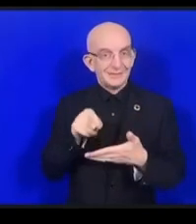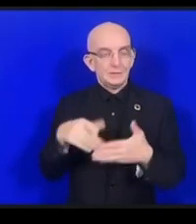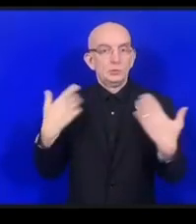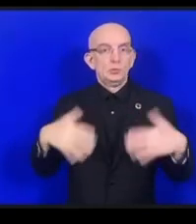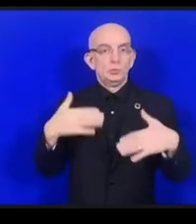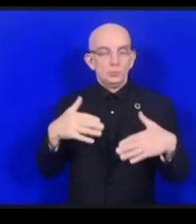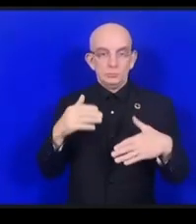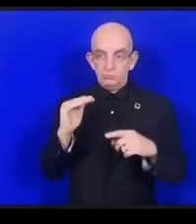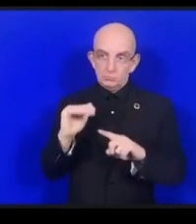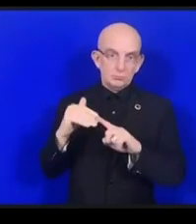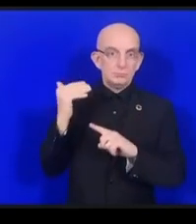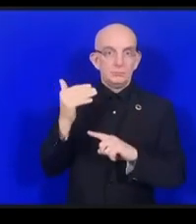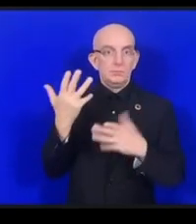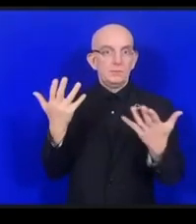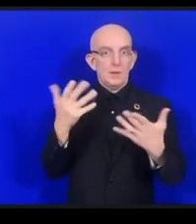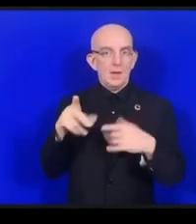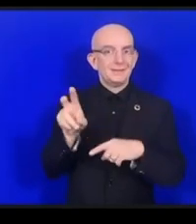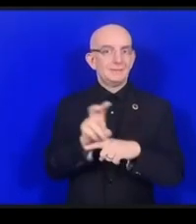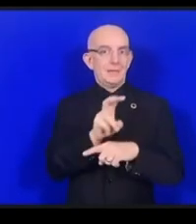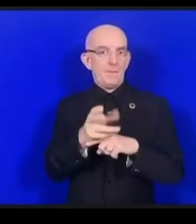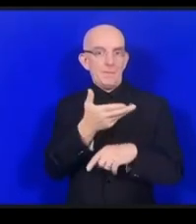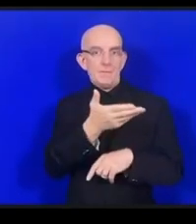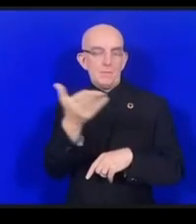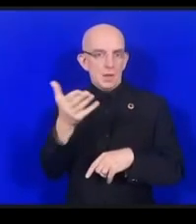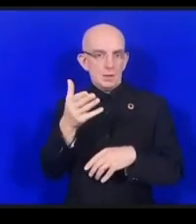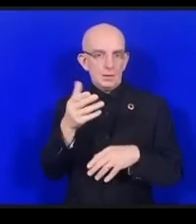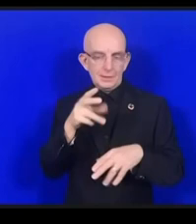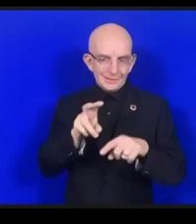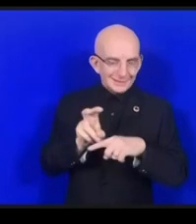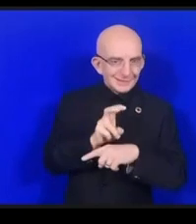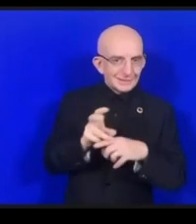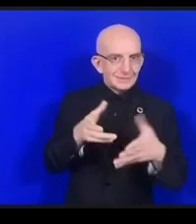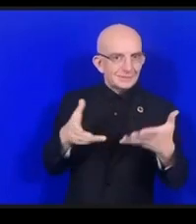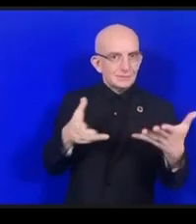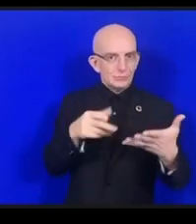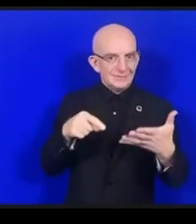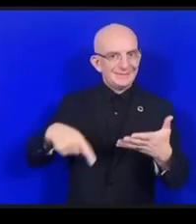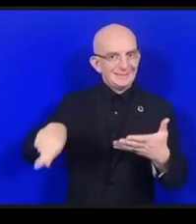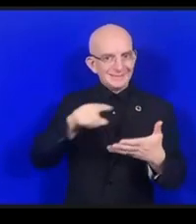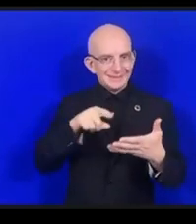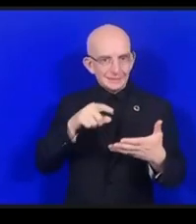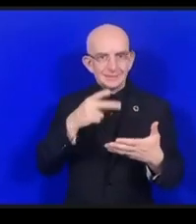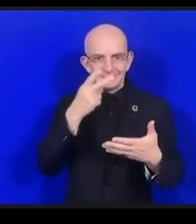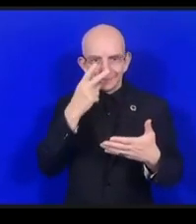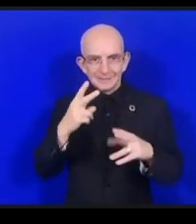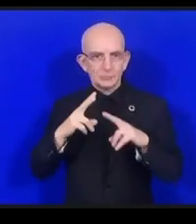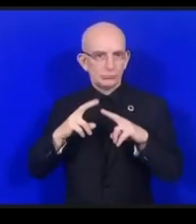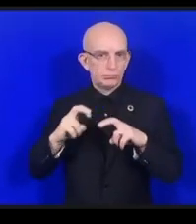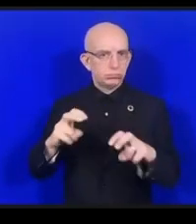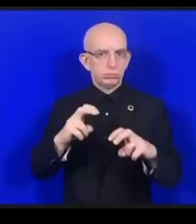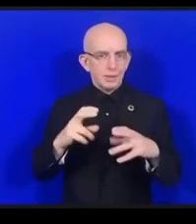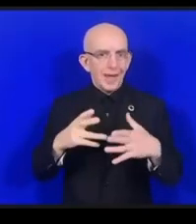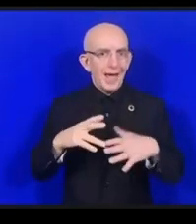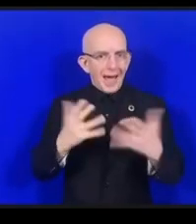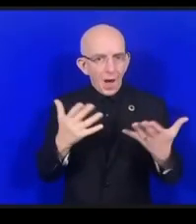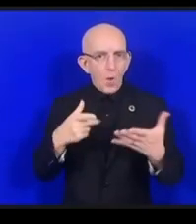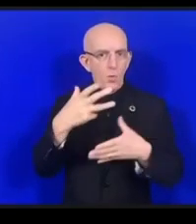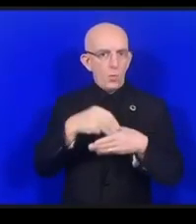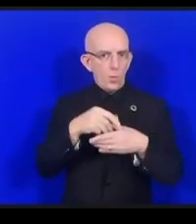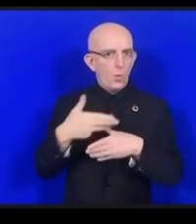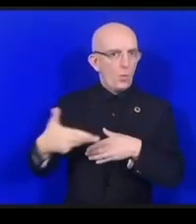ユーザーとかあるいは購買担当者などの基準となるでしょうということでいろいな作業をしています新